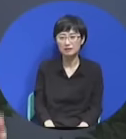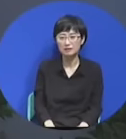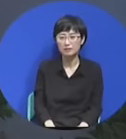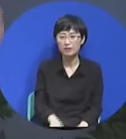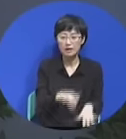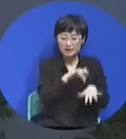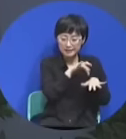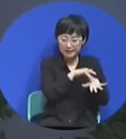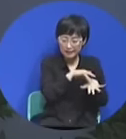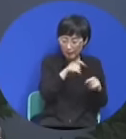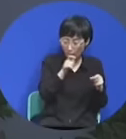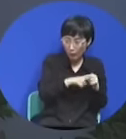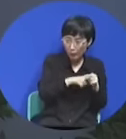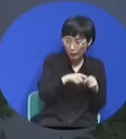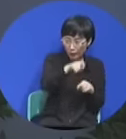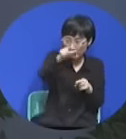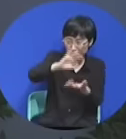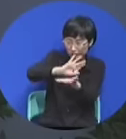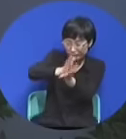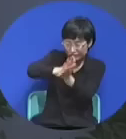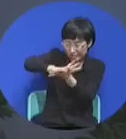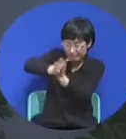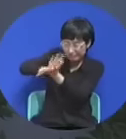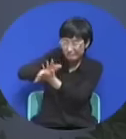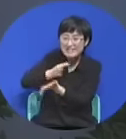꿇게 하는 것이 하나님의 목표라 그 말이요